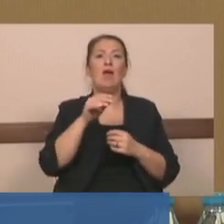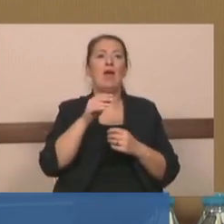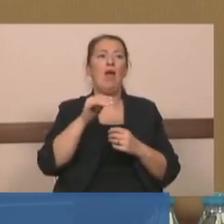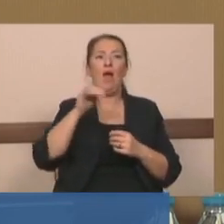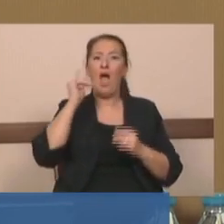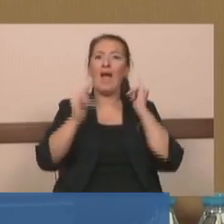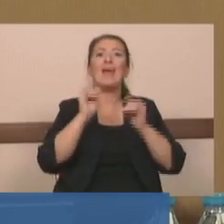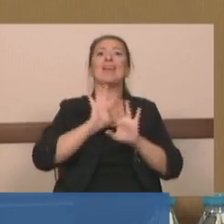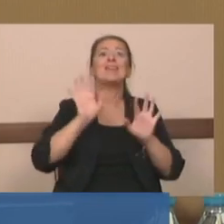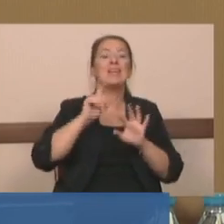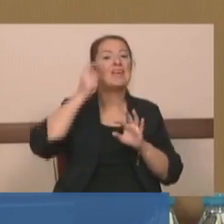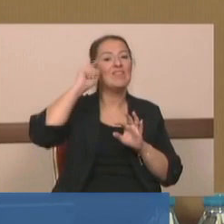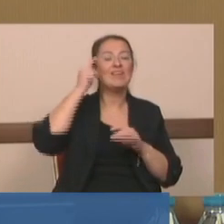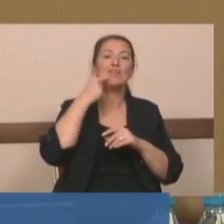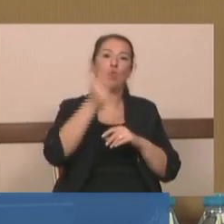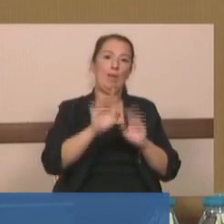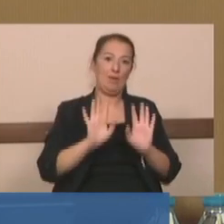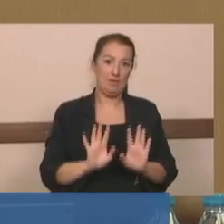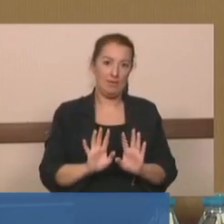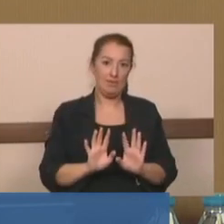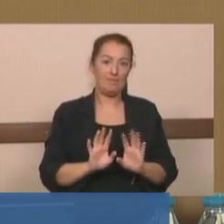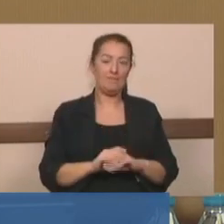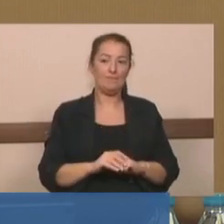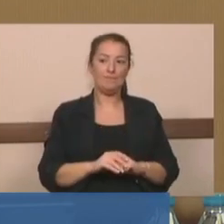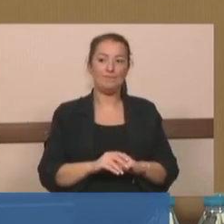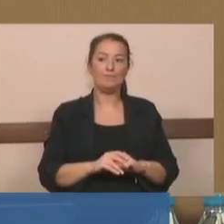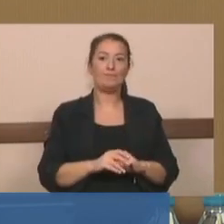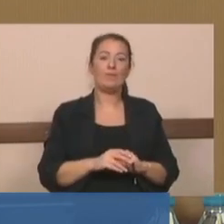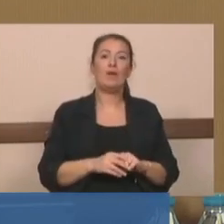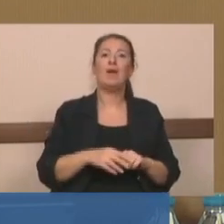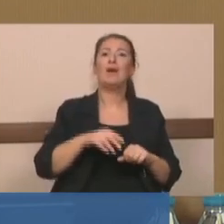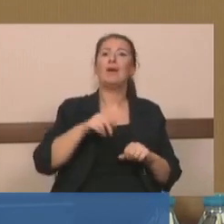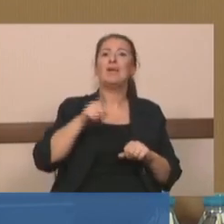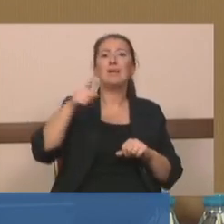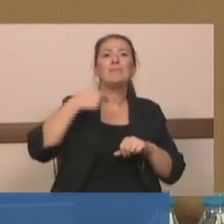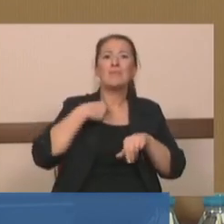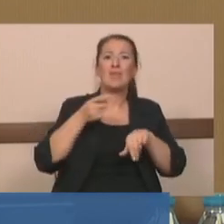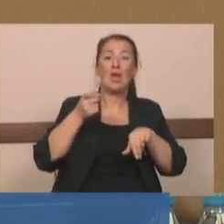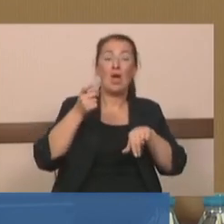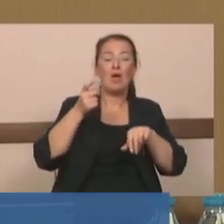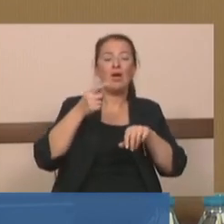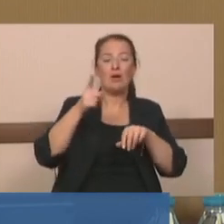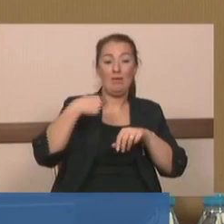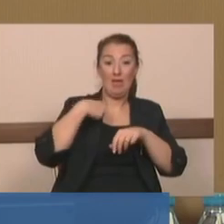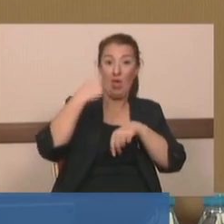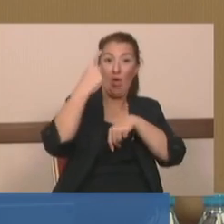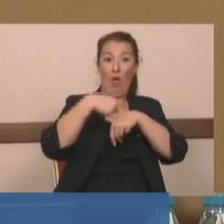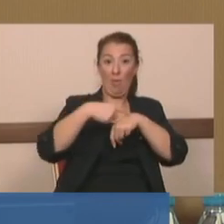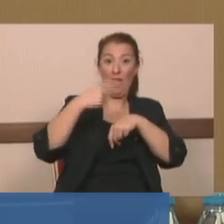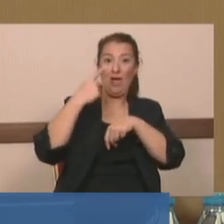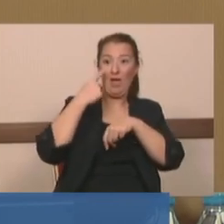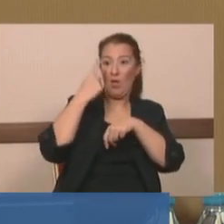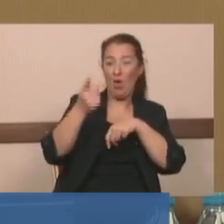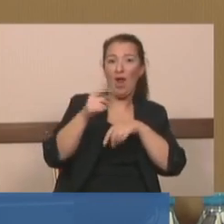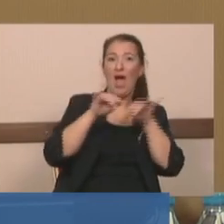Hakaret değildir. Anla anla anla hayır ben taklitin biçimine bakarsanız anla hayır hakarettir. Biçimi önemlidir.